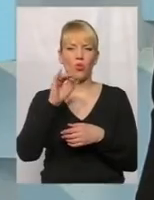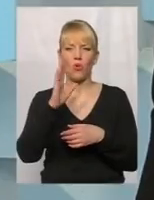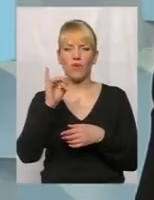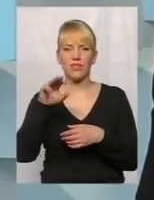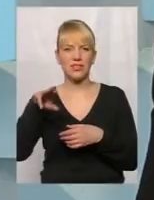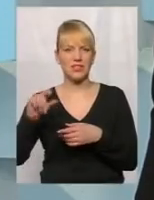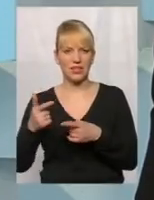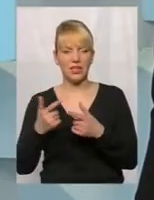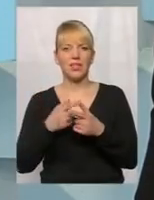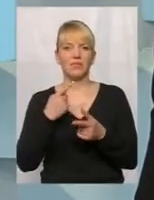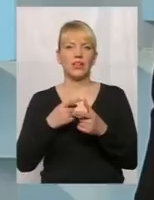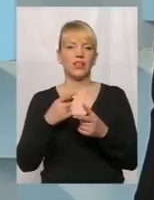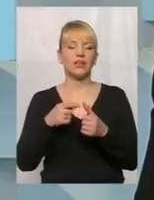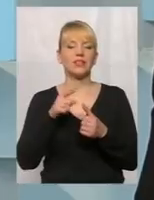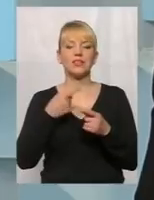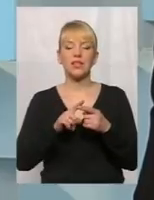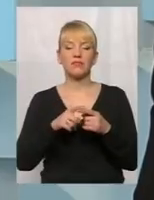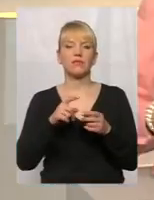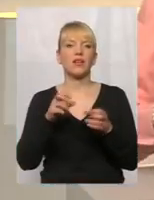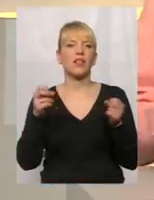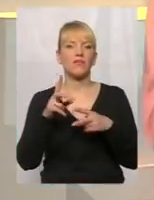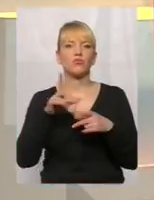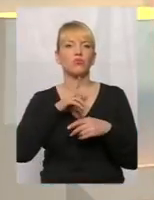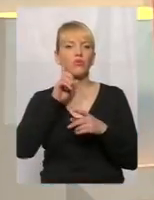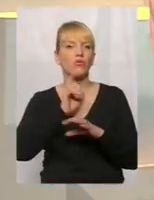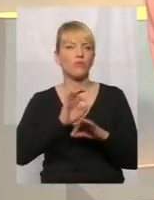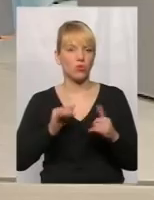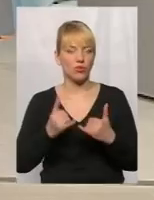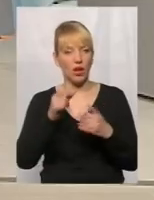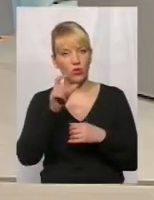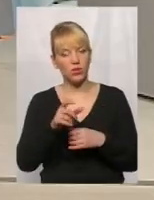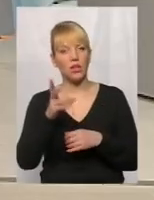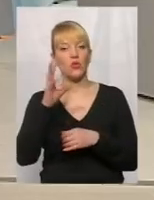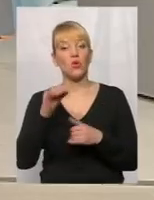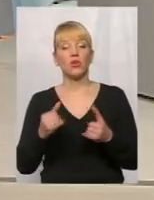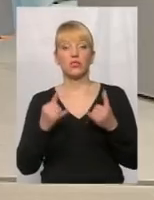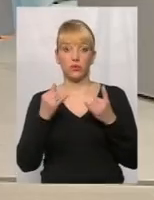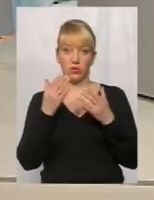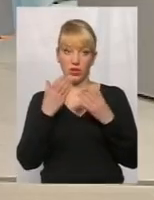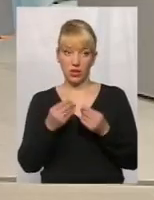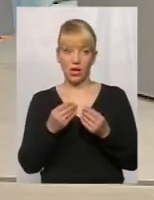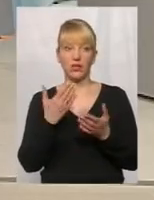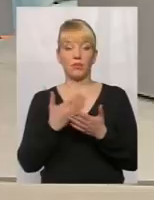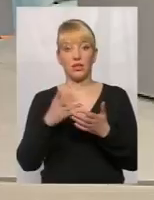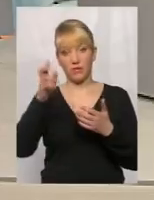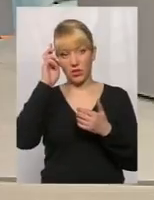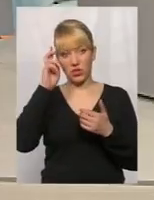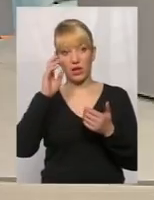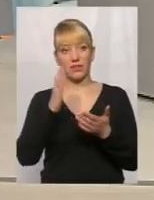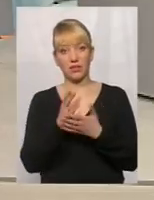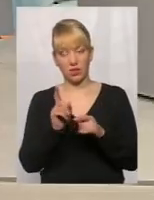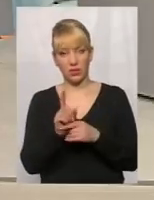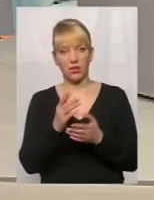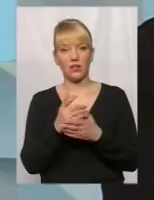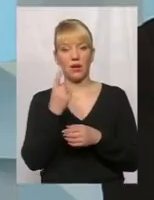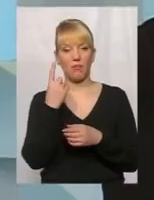людині, головне, щоб воно забезпечило її виконати комфорт. Але на сьогоднішній дивіться, державі йде зараз слідуюче. На